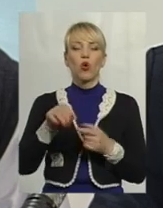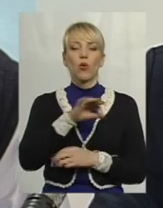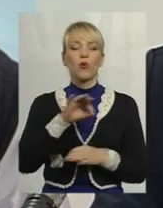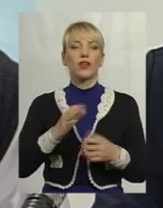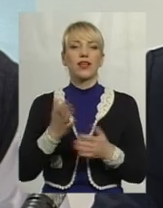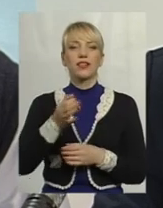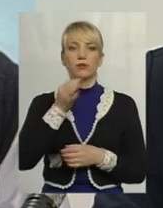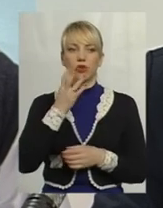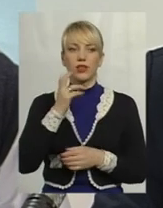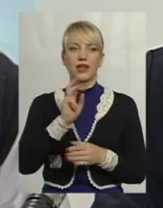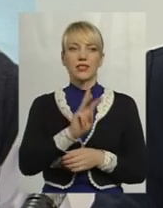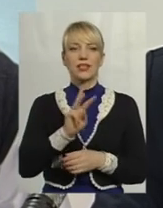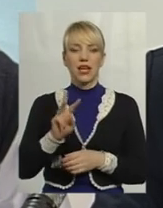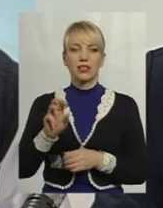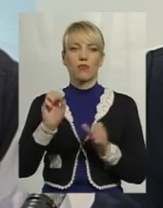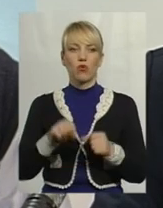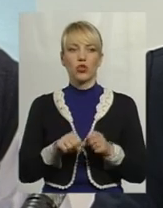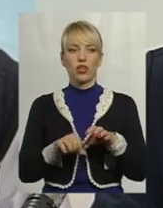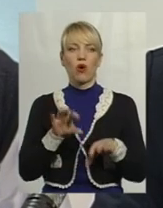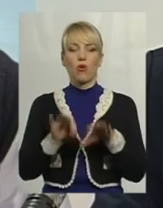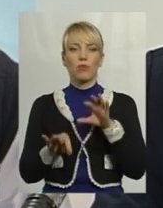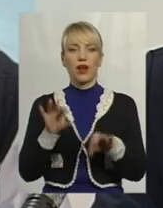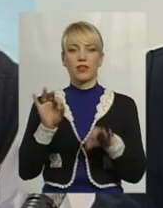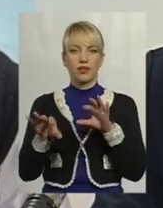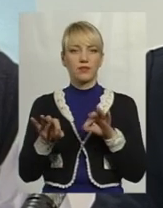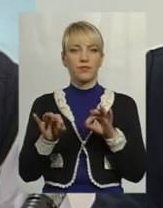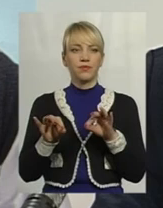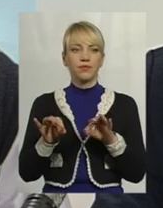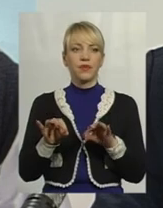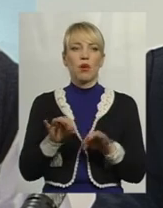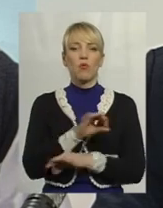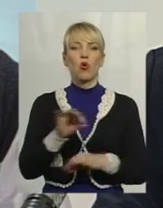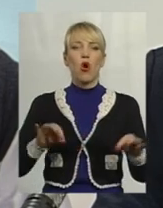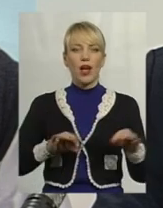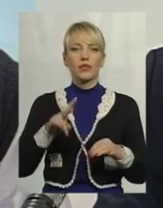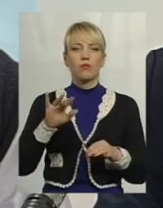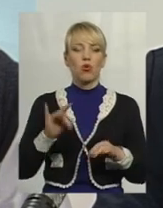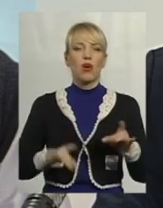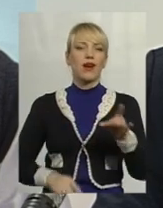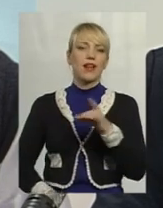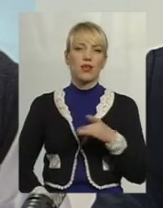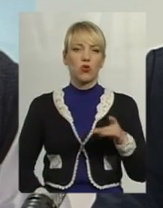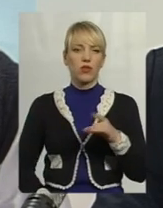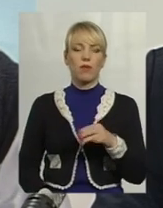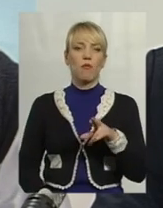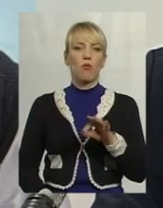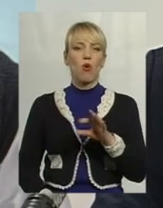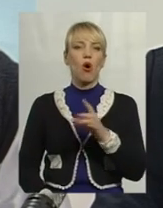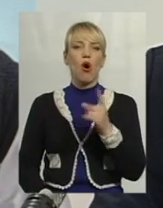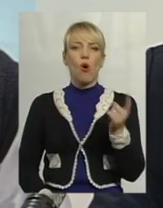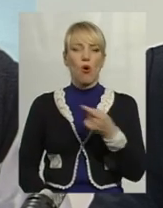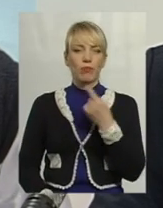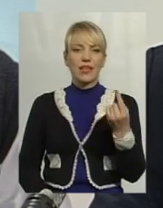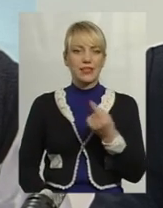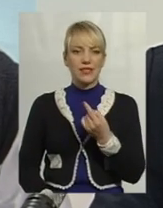На сайті можна вибрати проєкт по регіону, по областям, як правило,